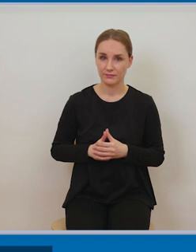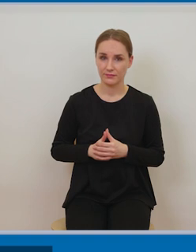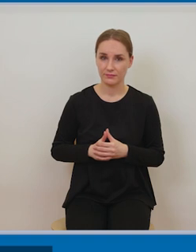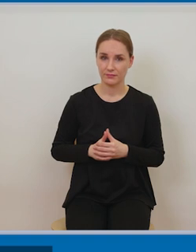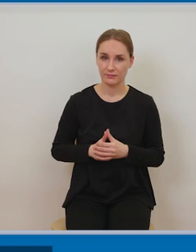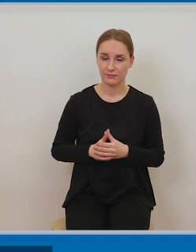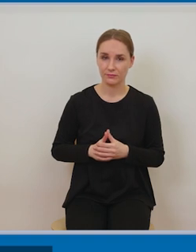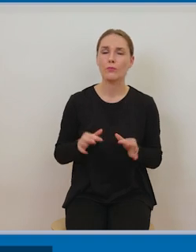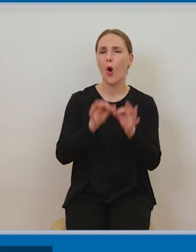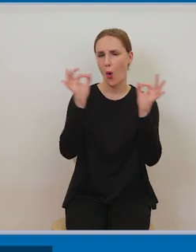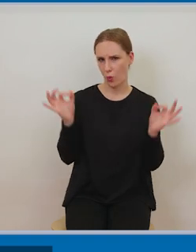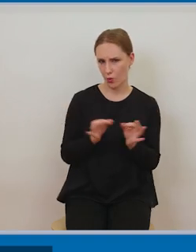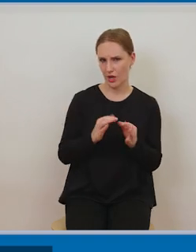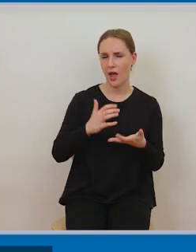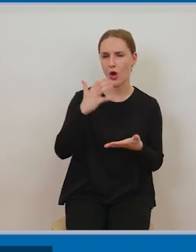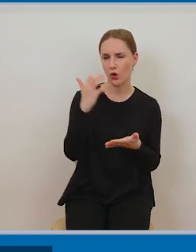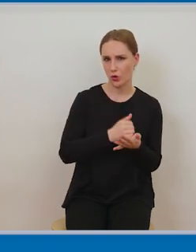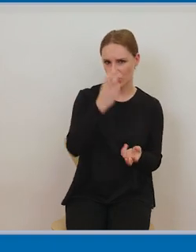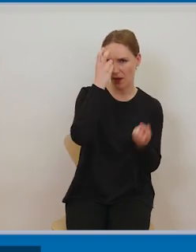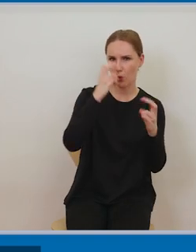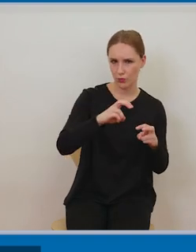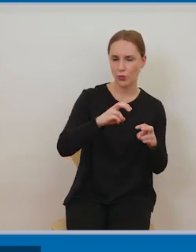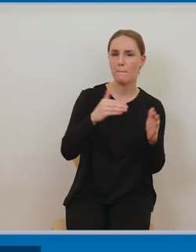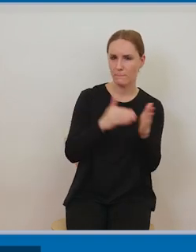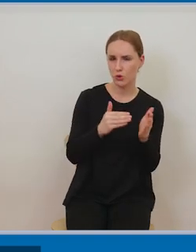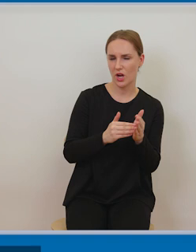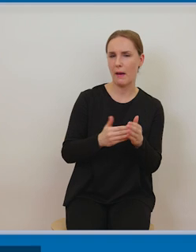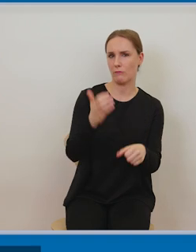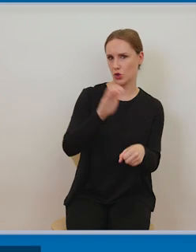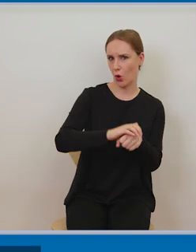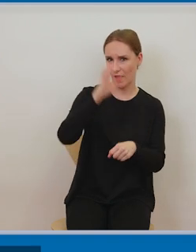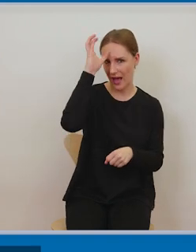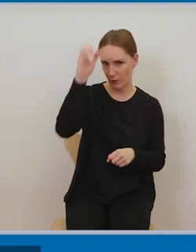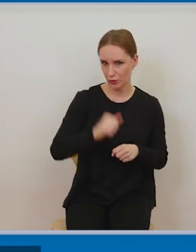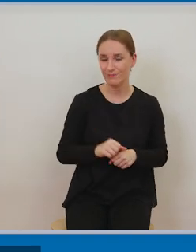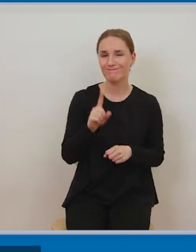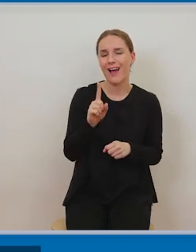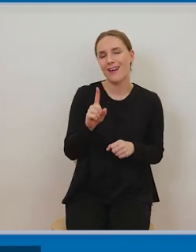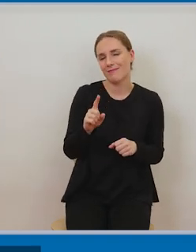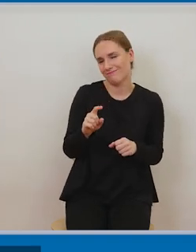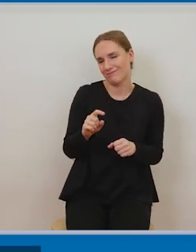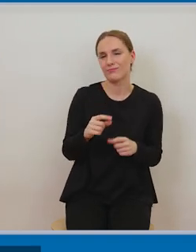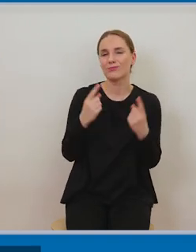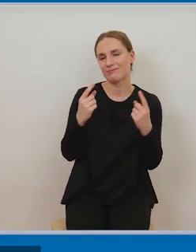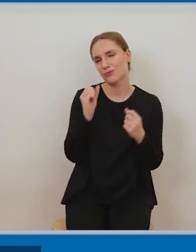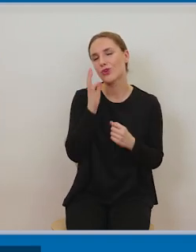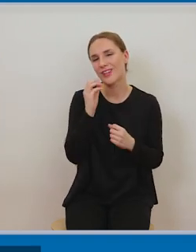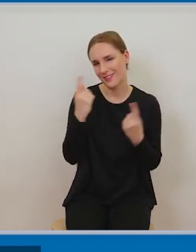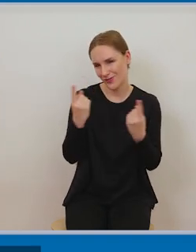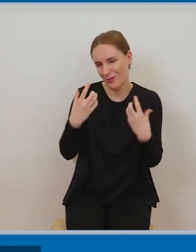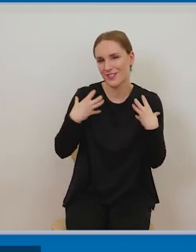praktyce, w naszym codziennym funkcjonowaniu jest sytuacja, w której to korzystanie, legalne korzystanie,